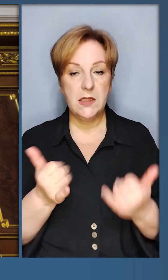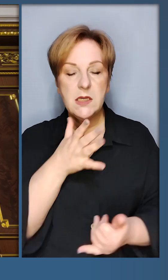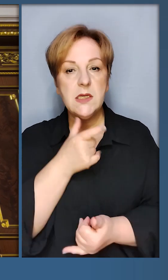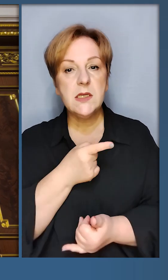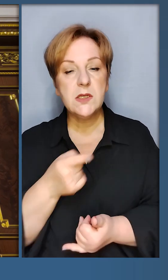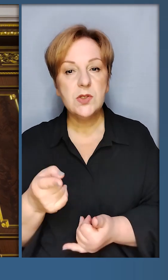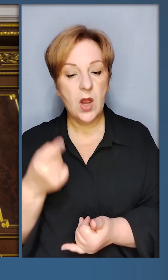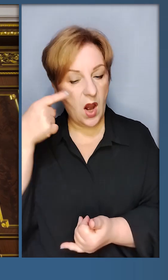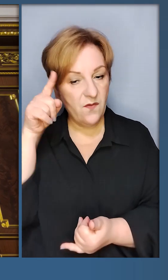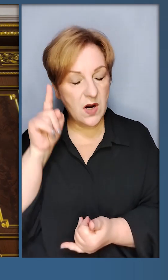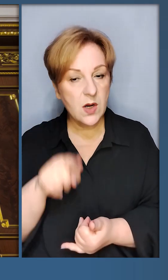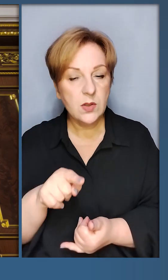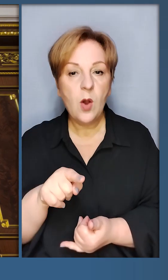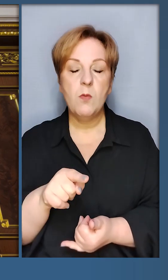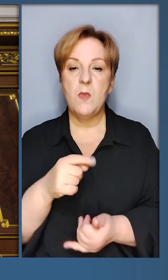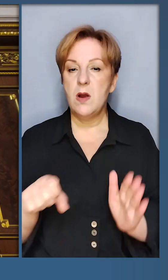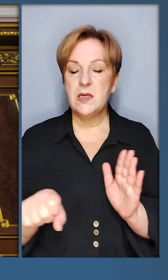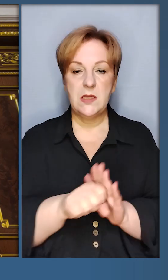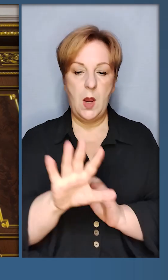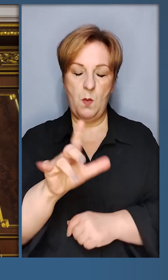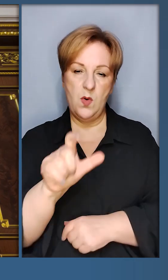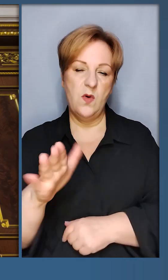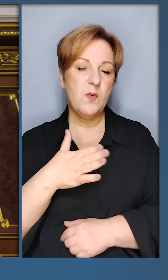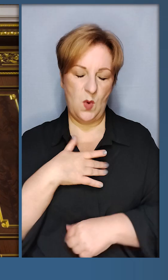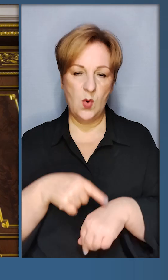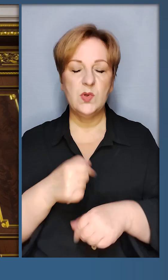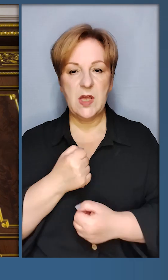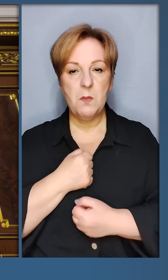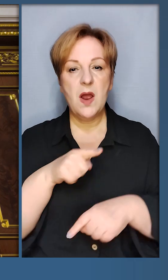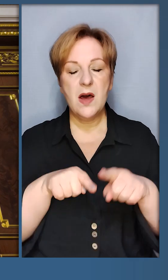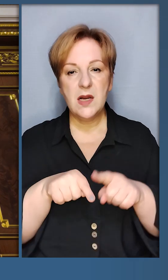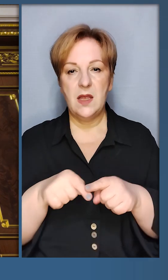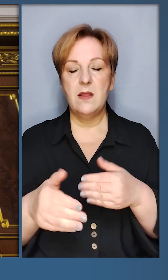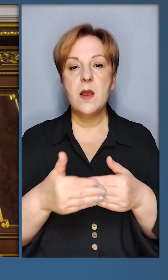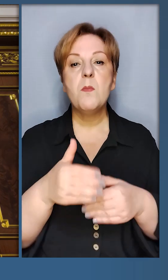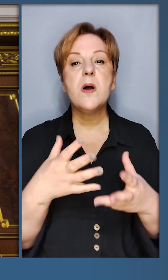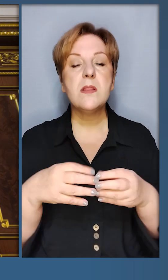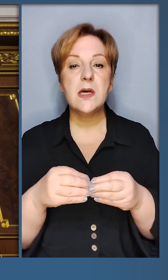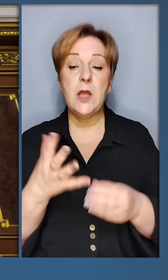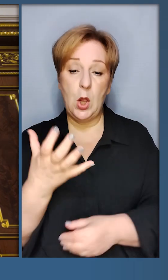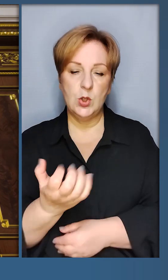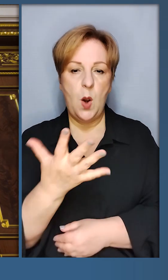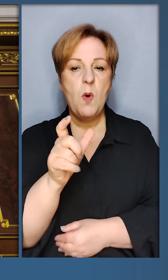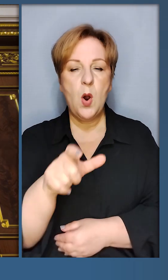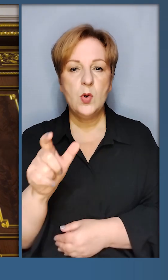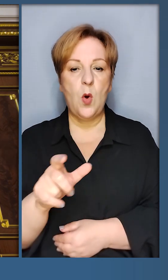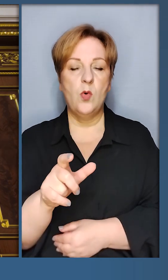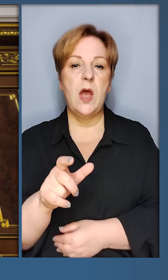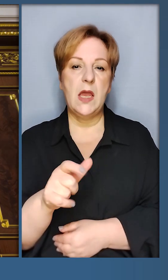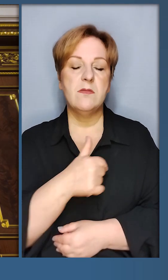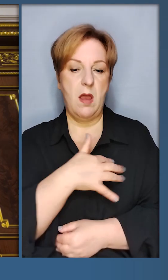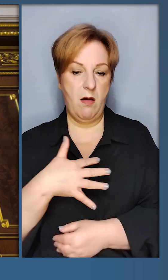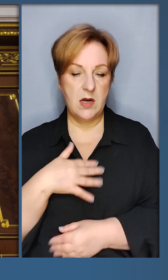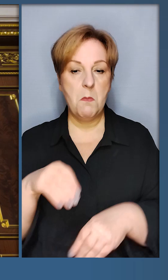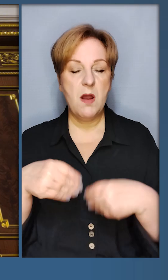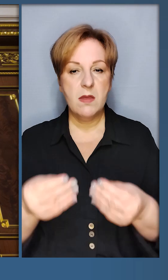цей час відомо про загибель п'яти людей, мої співчуття рідним та близьким. Ще п'ять людей травмовані,